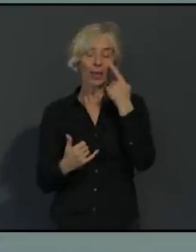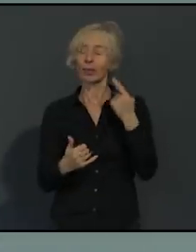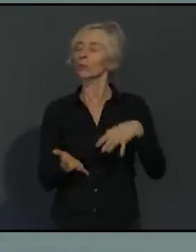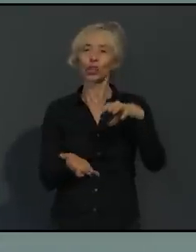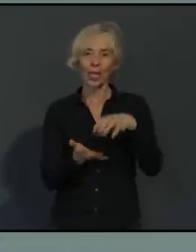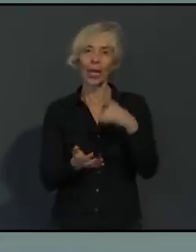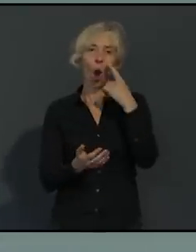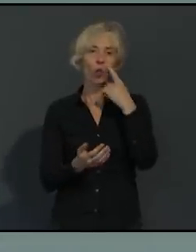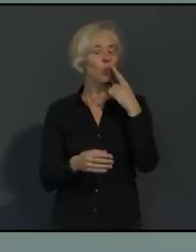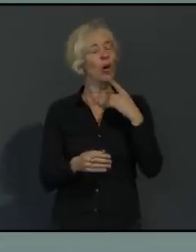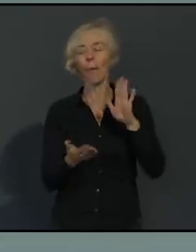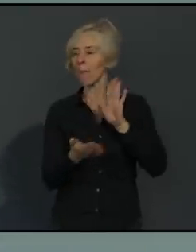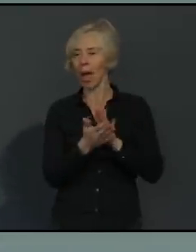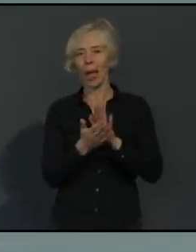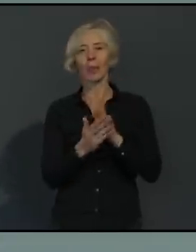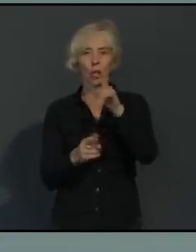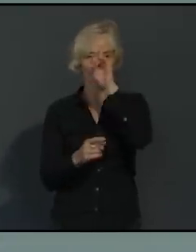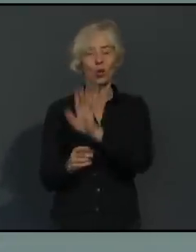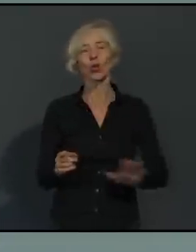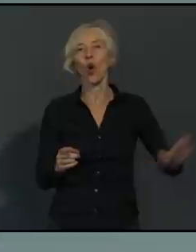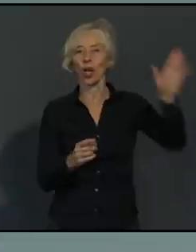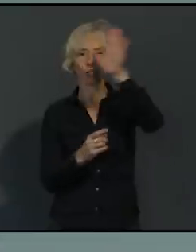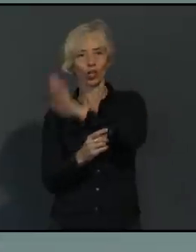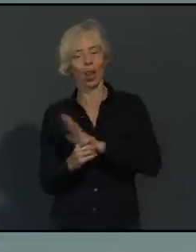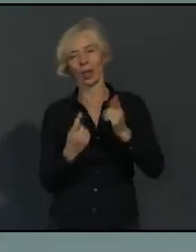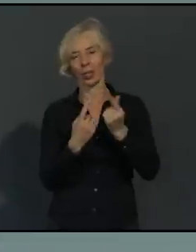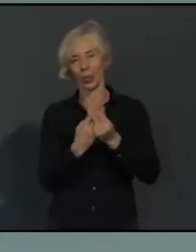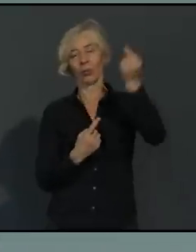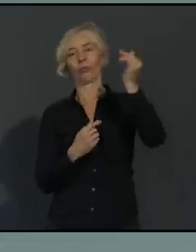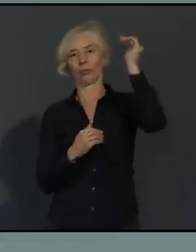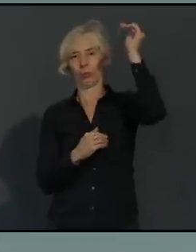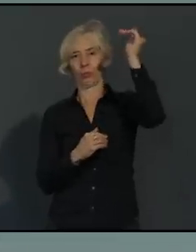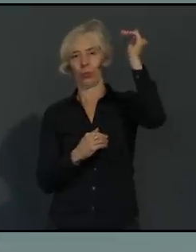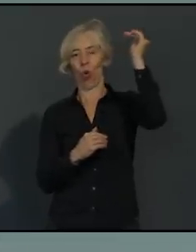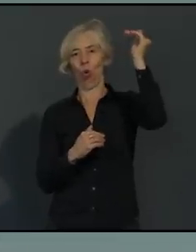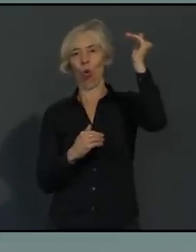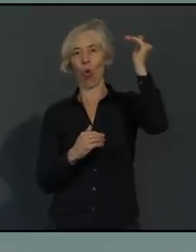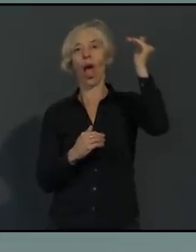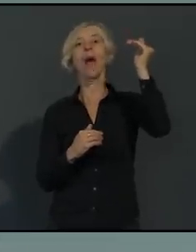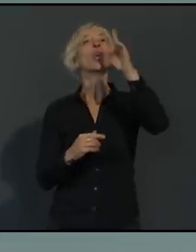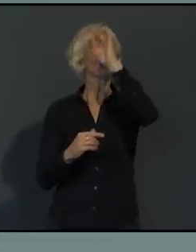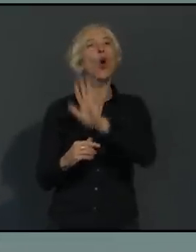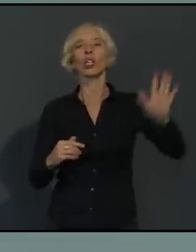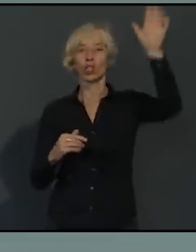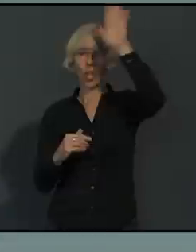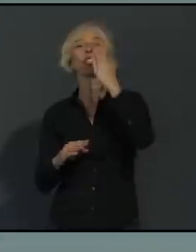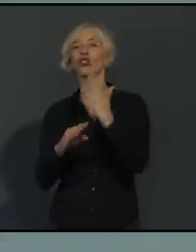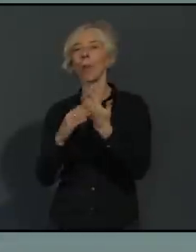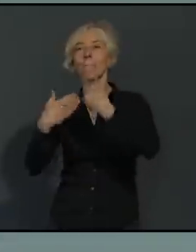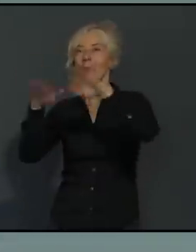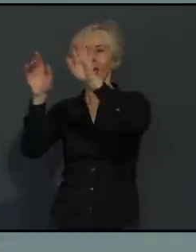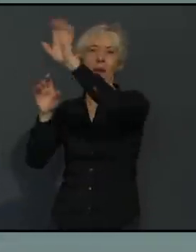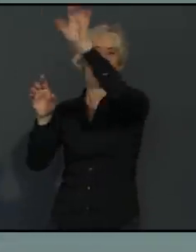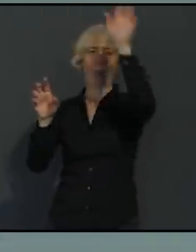gehören zwar deutschlandweit nicht mehr zu den Top Ten, bayernweit aber sehr wohl. Und in einem